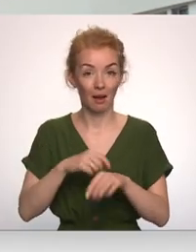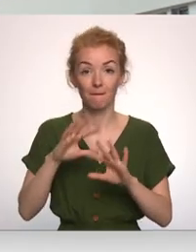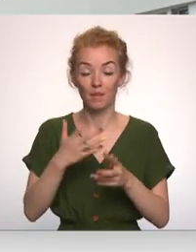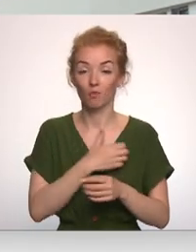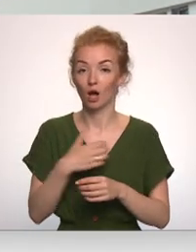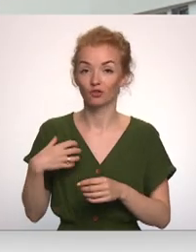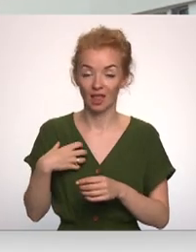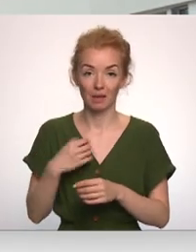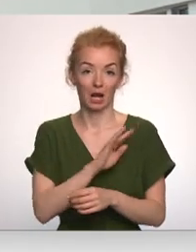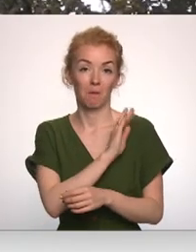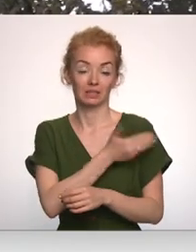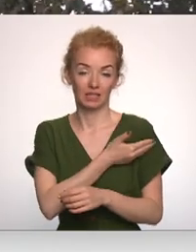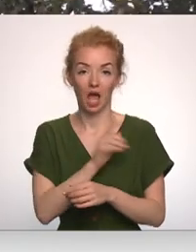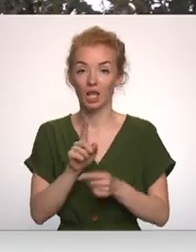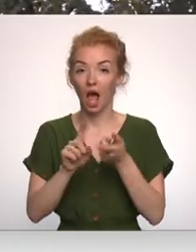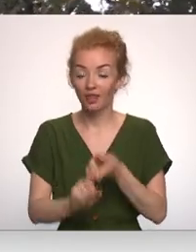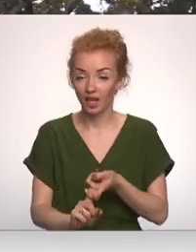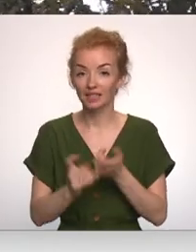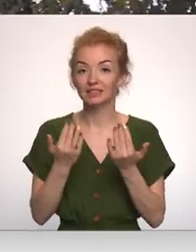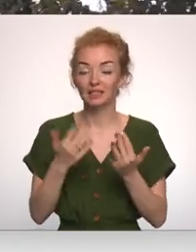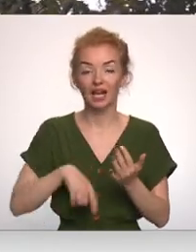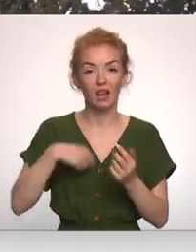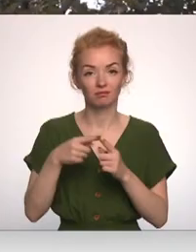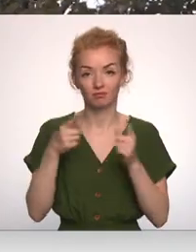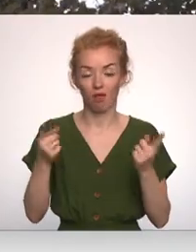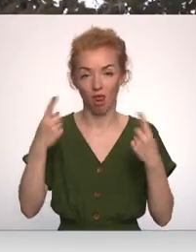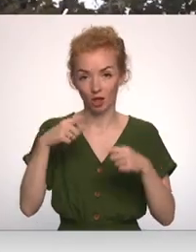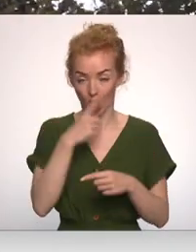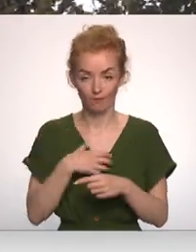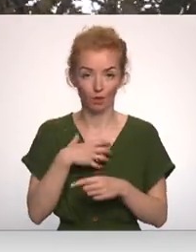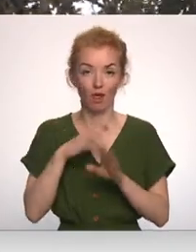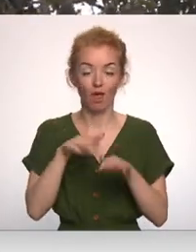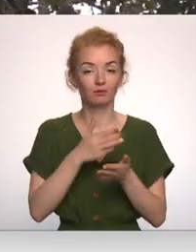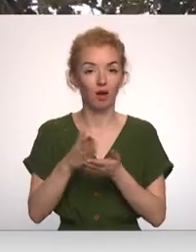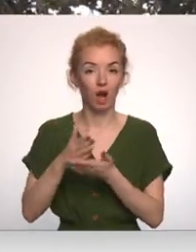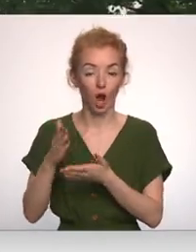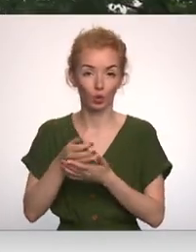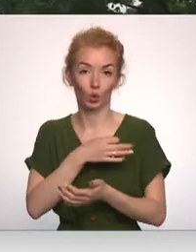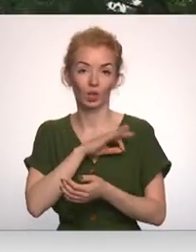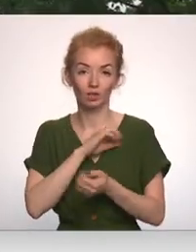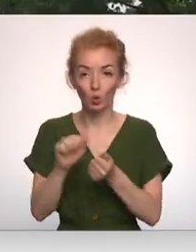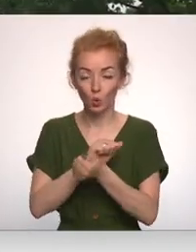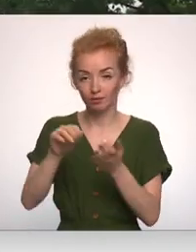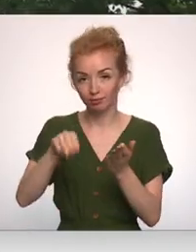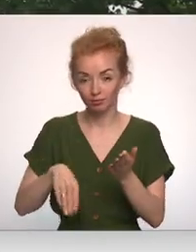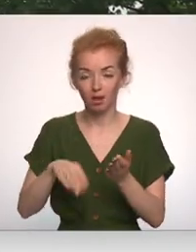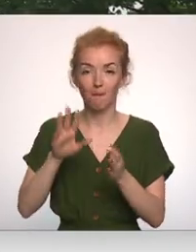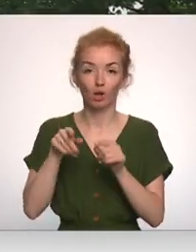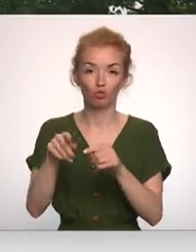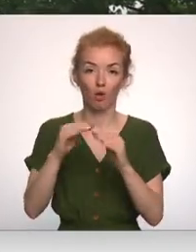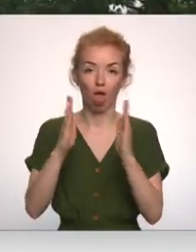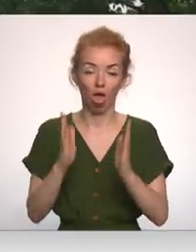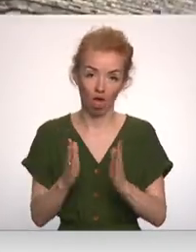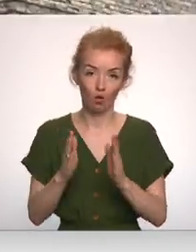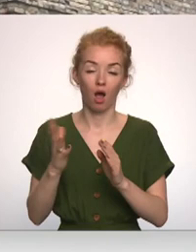pašvaldības kapacitātes ir atkrīgs tas, cik ilgs laiks būs nepieciešams, lai sakārtotu juridiskos aspektus ar degradējošo ēku